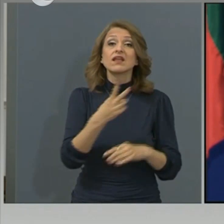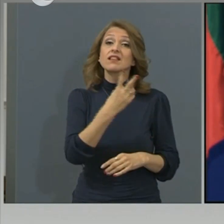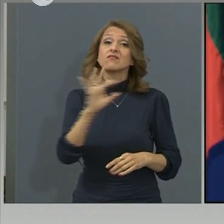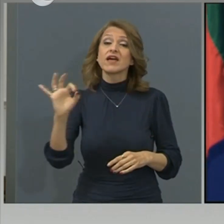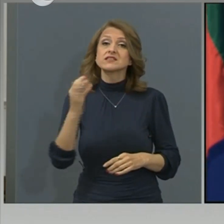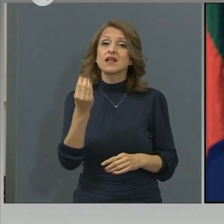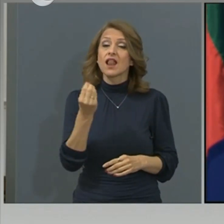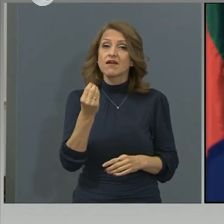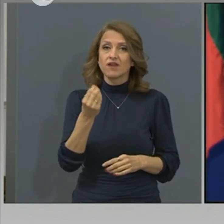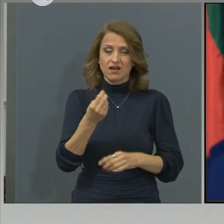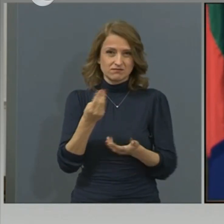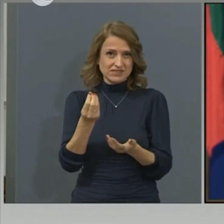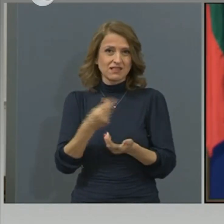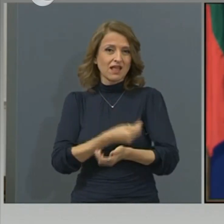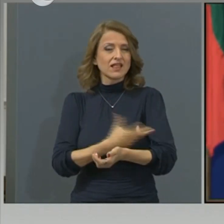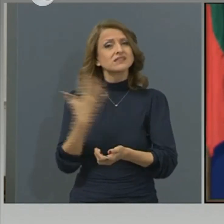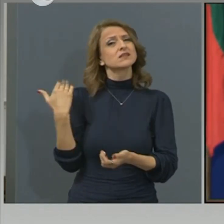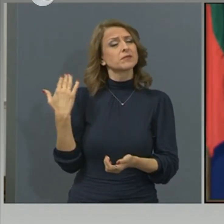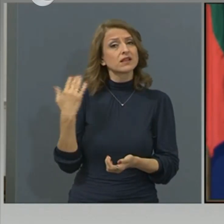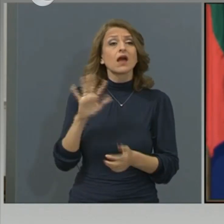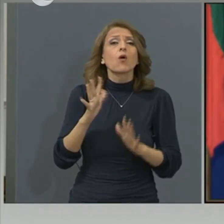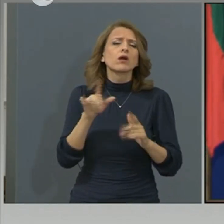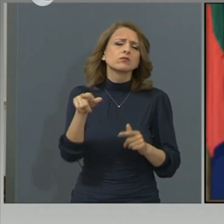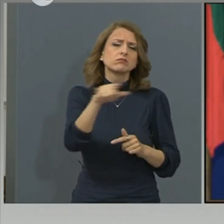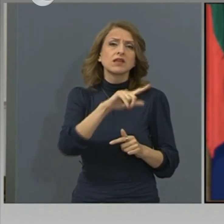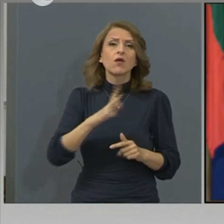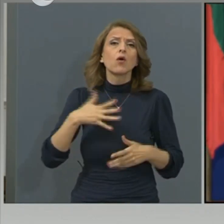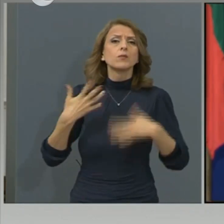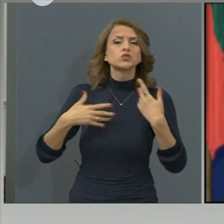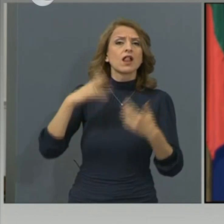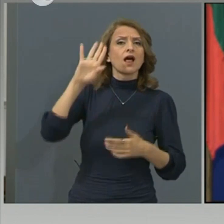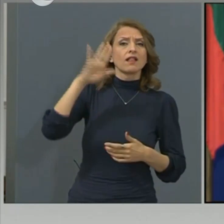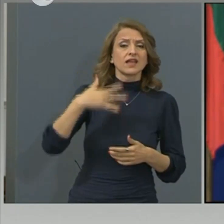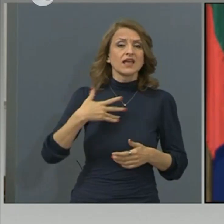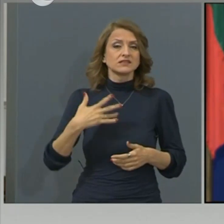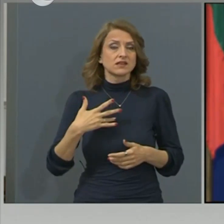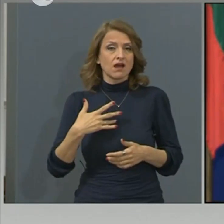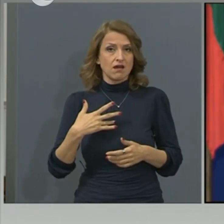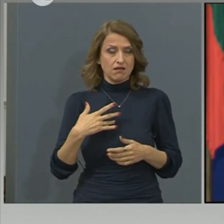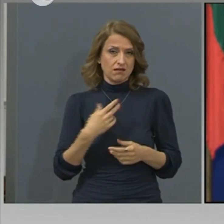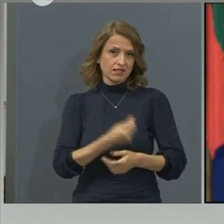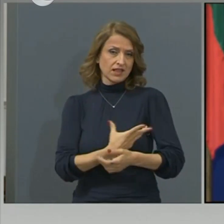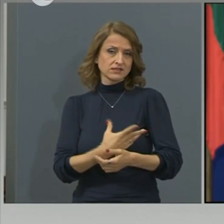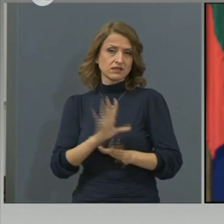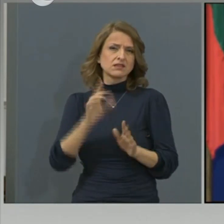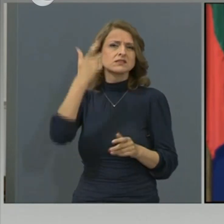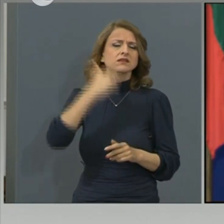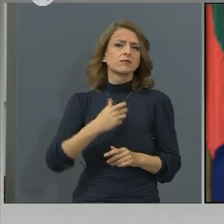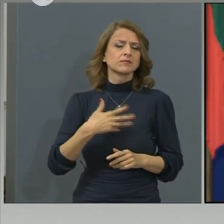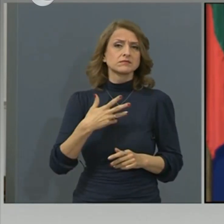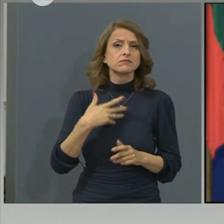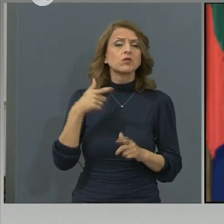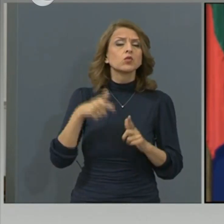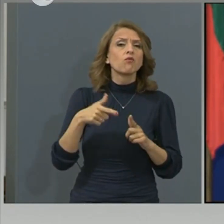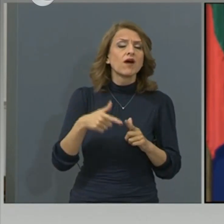за хора, които по желание решат да си правят тестове. Това по препоръка, това е вече почти от